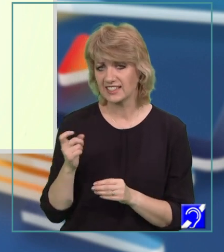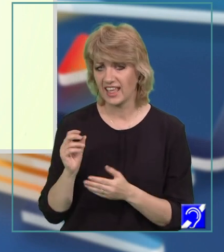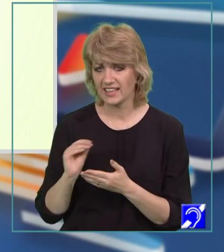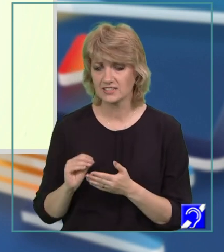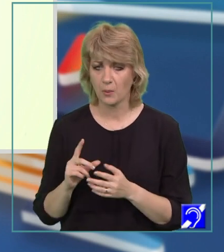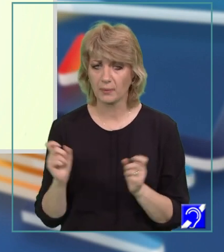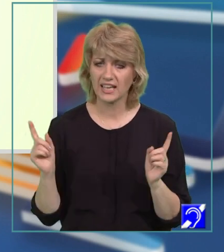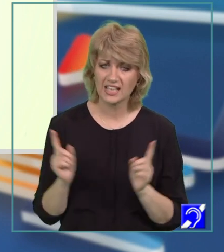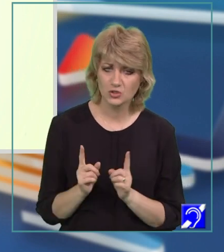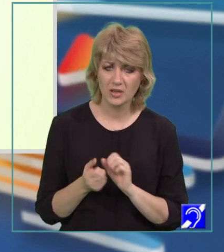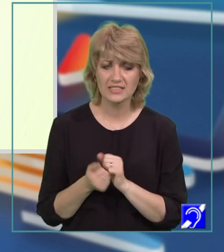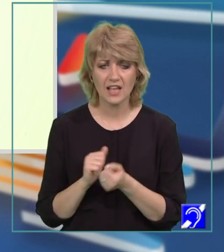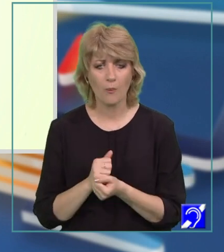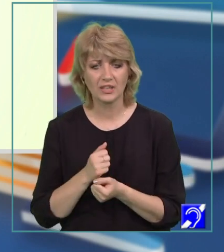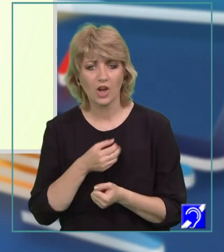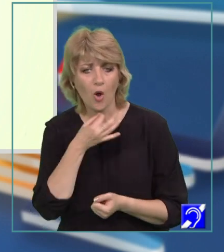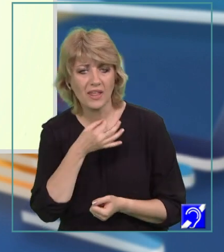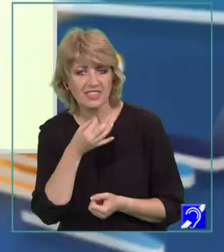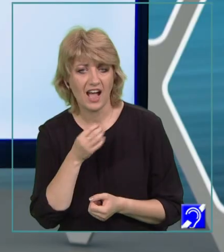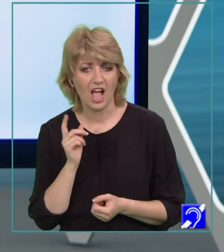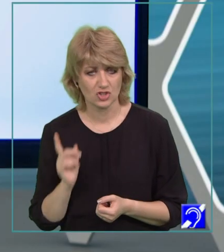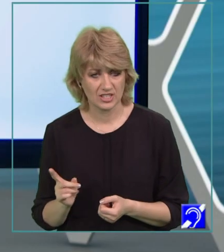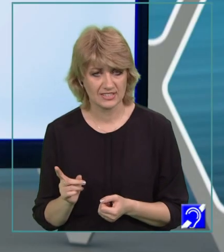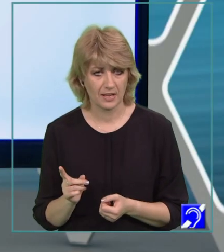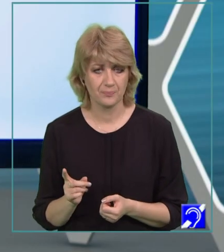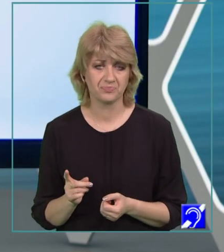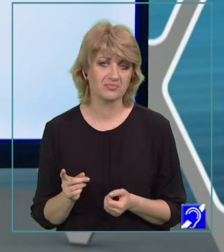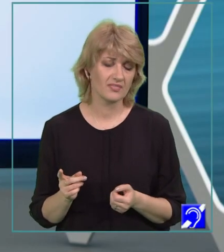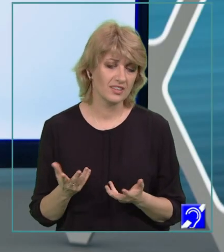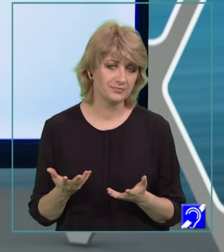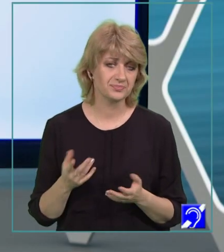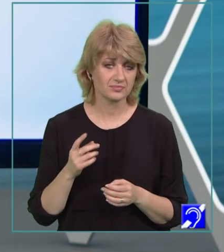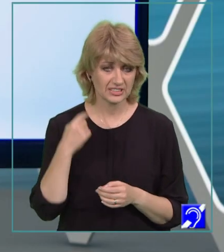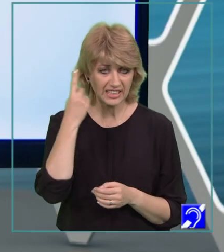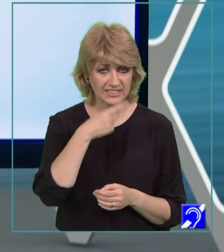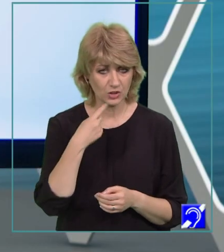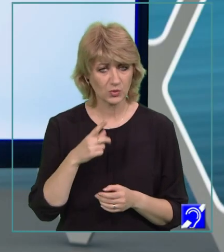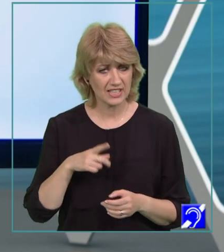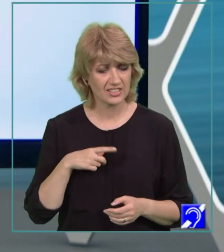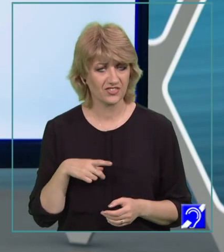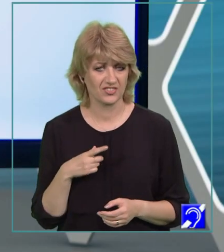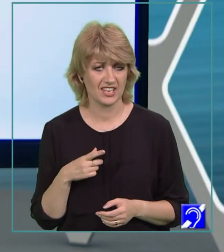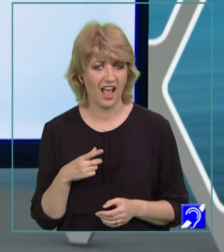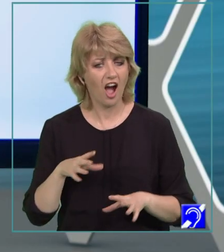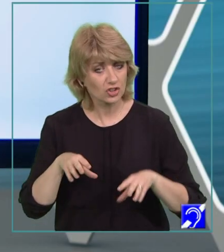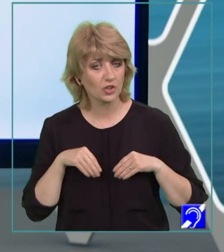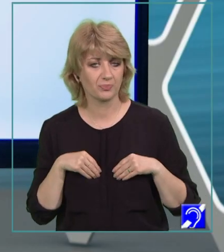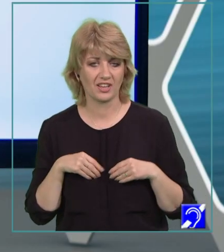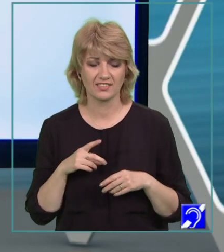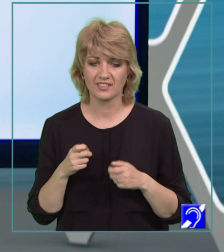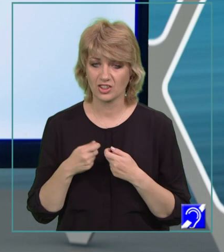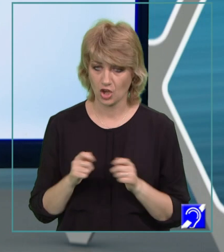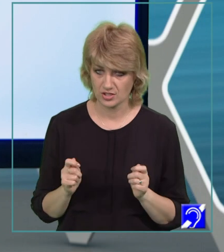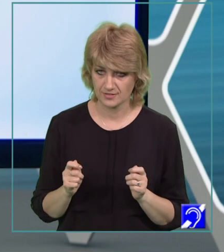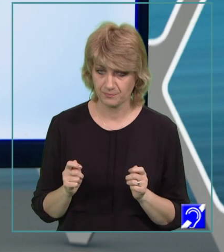rezumare, sau prin comentarea acesteia, așa încât trăsătura să fie acceptată de toți.